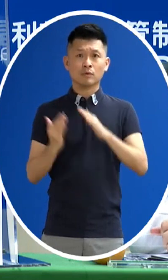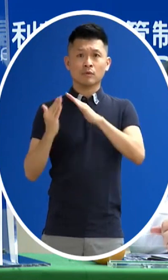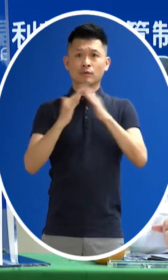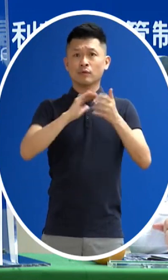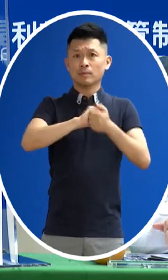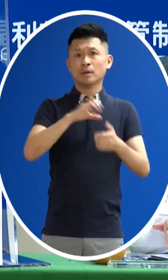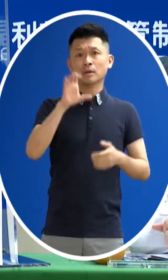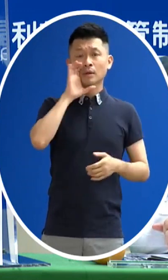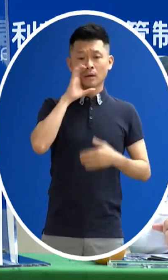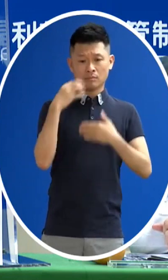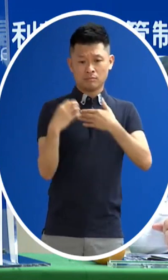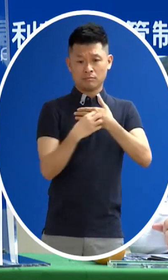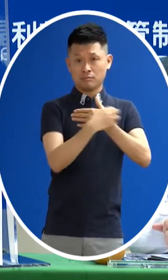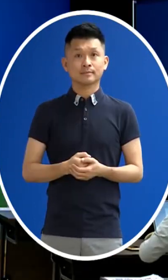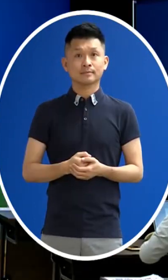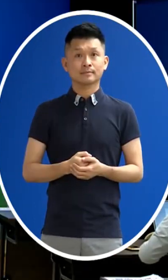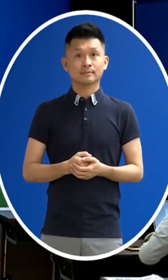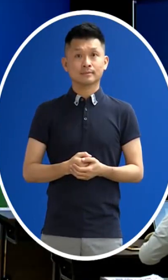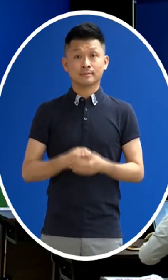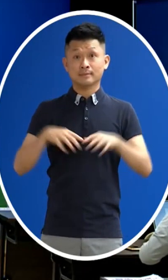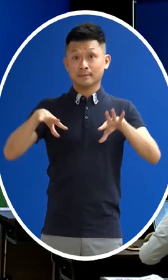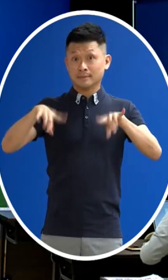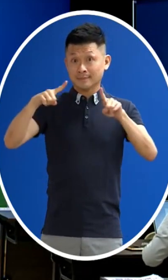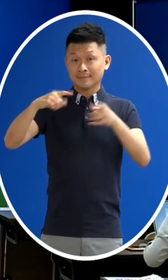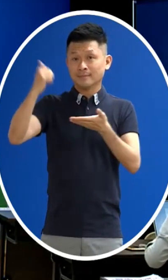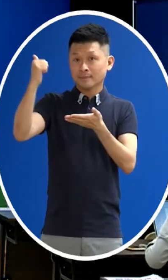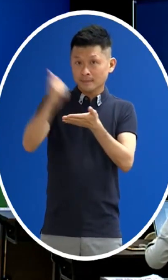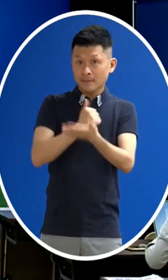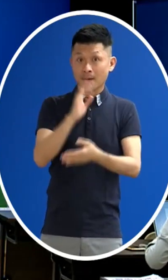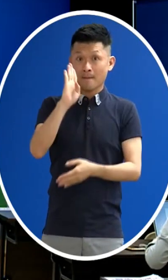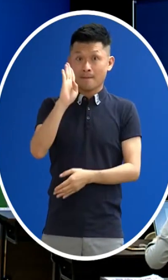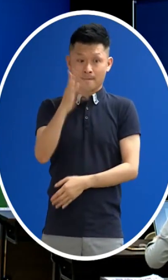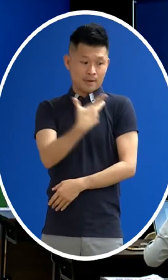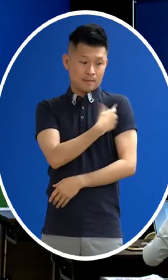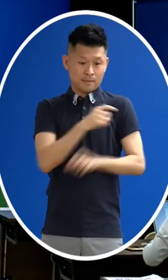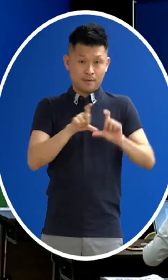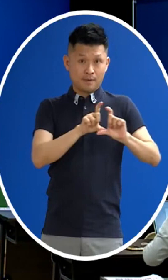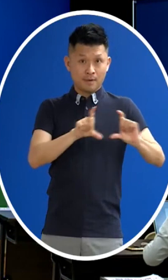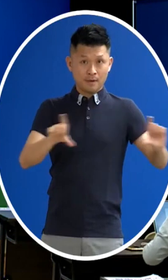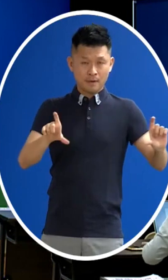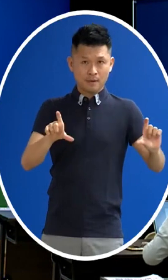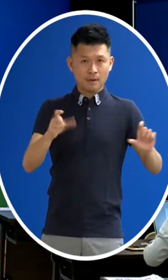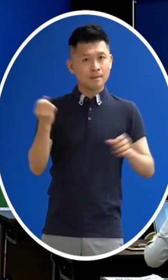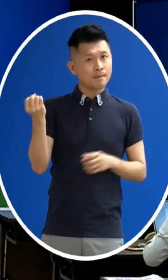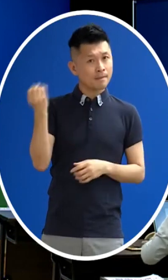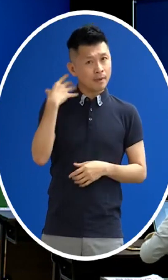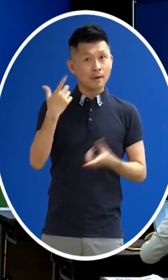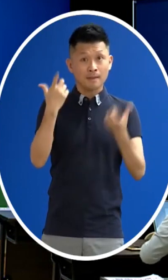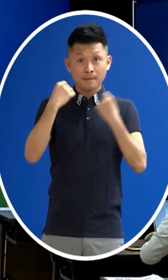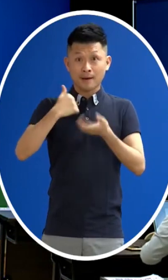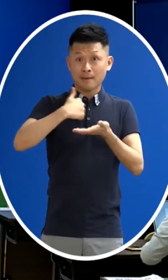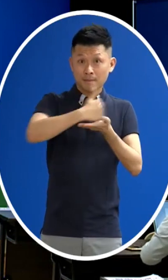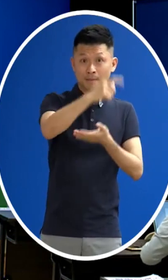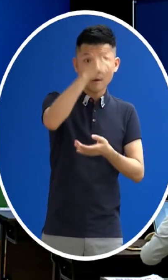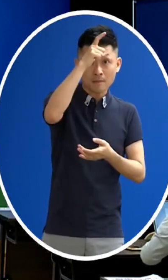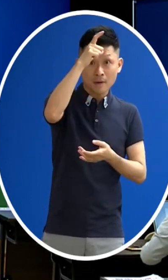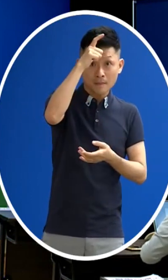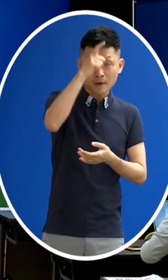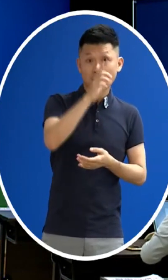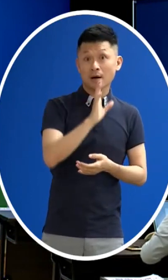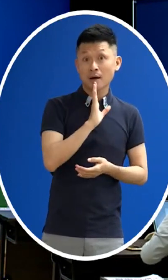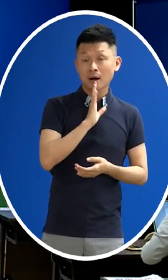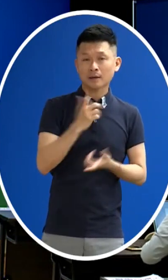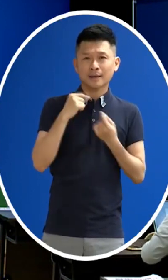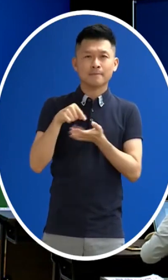本身就是簡體字首批來的BNT疫苗 有傳出說原本是要送往土耳其但是我們有爭取到